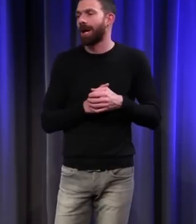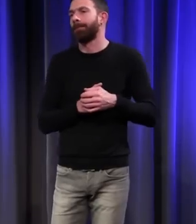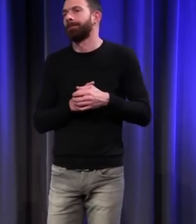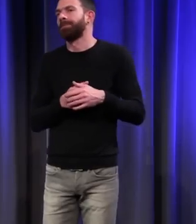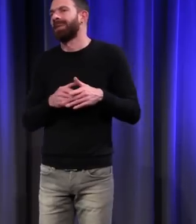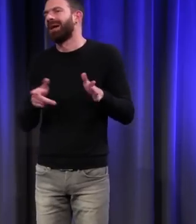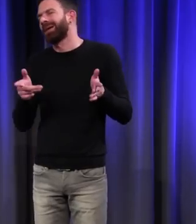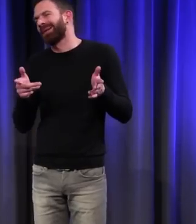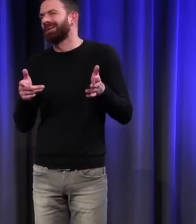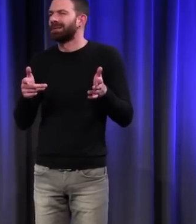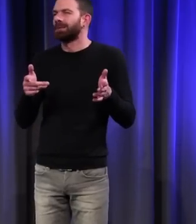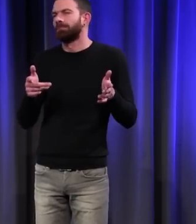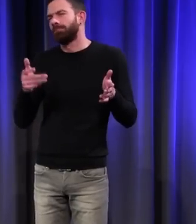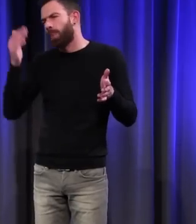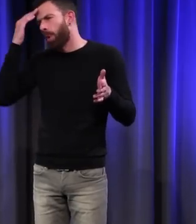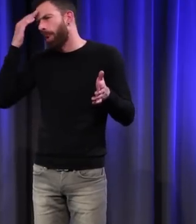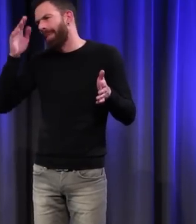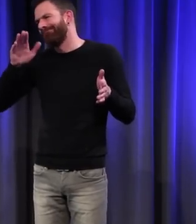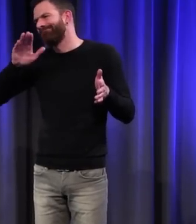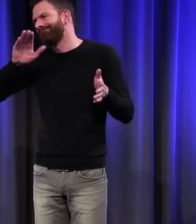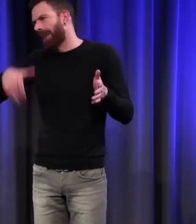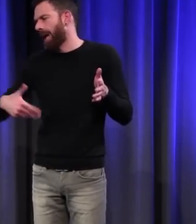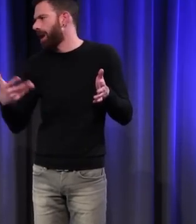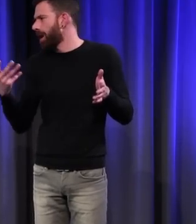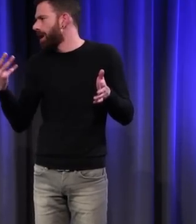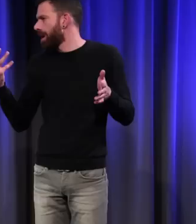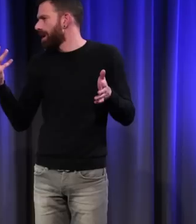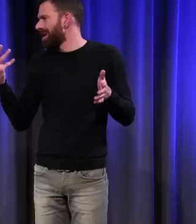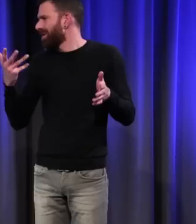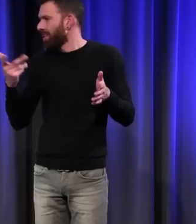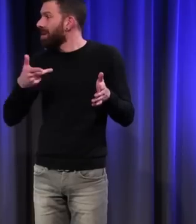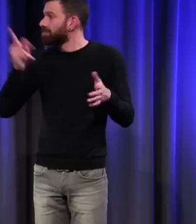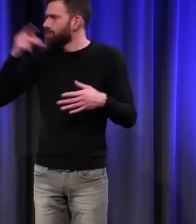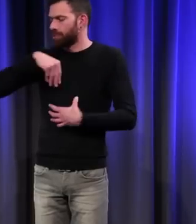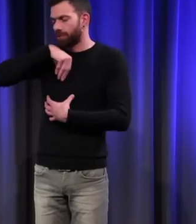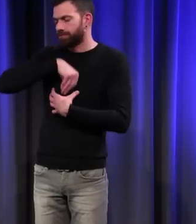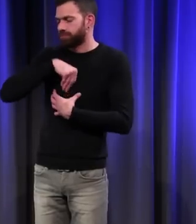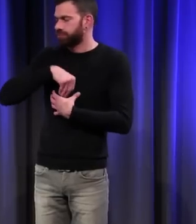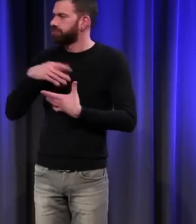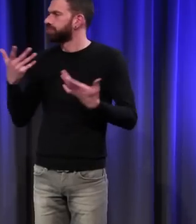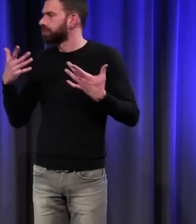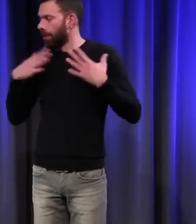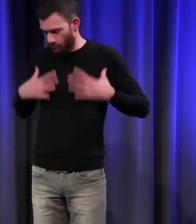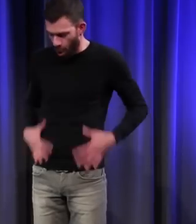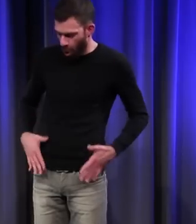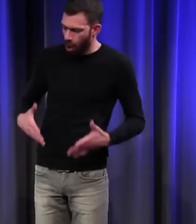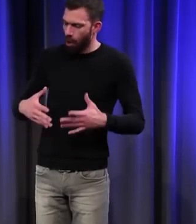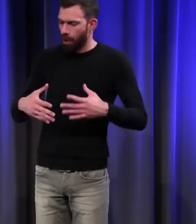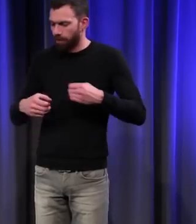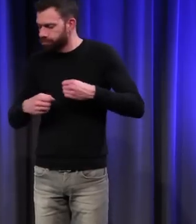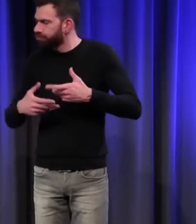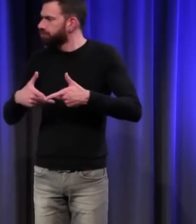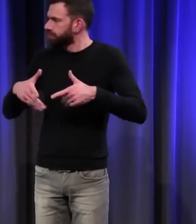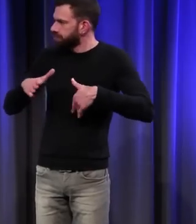mal, ce qu'on sait mal faire, c'est tout ce qui est plus physiologique qu'anatomique, en quelque sorte. Le fonctionnement